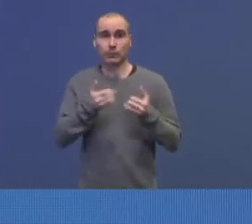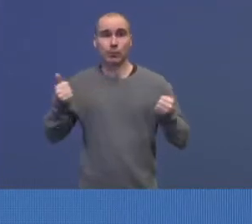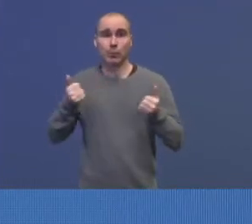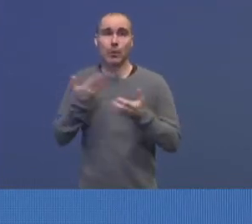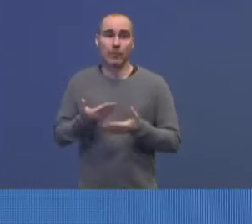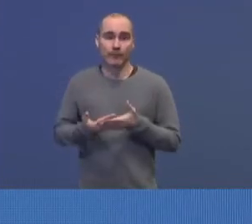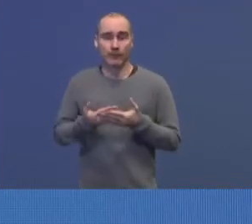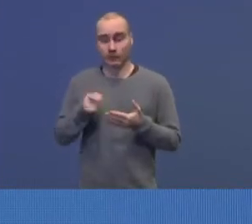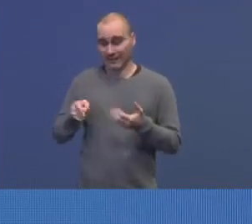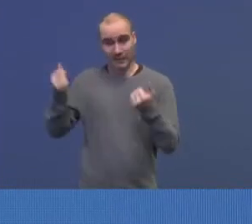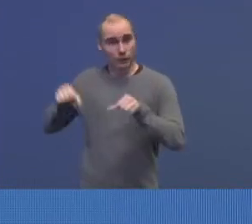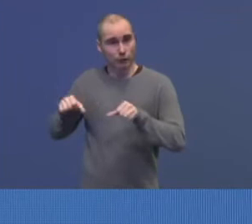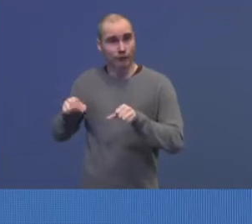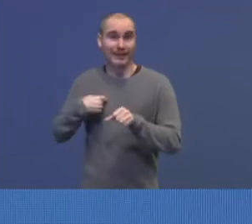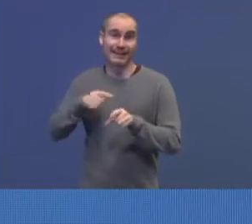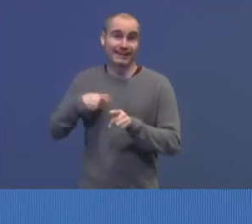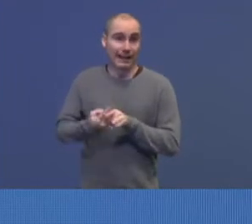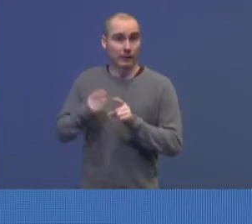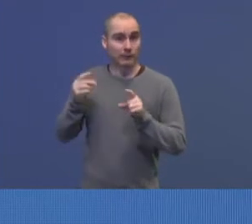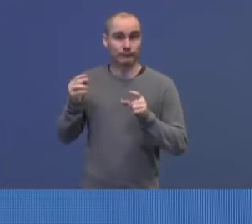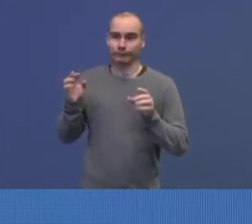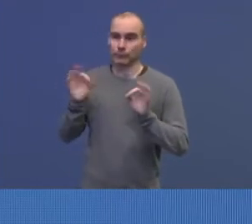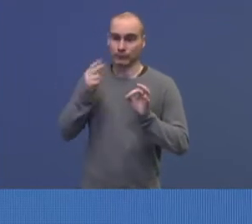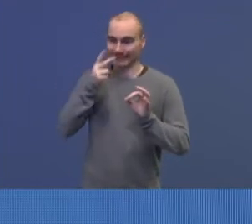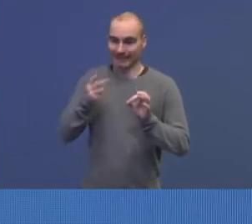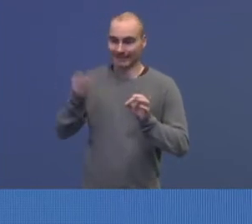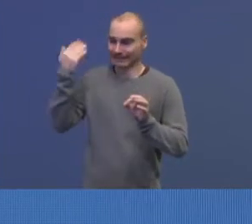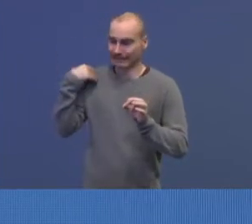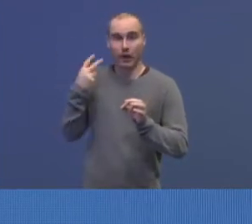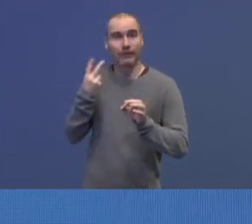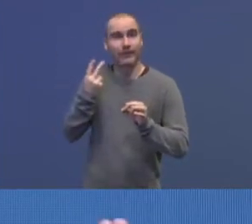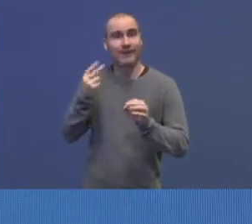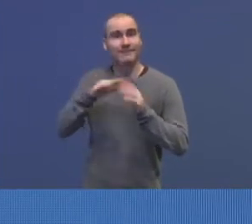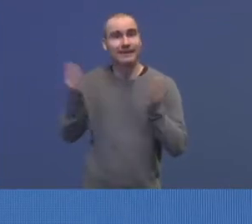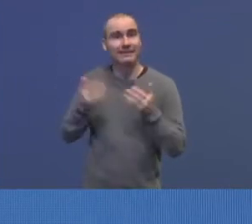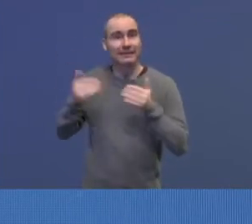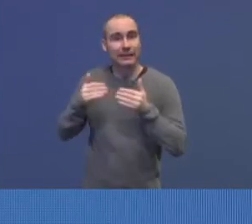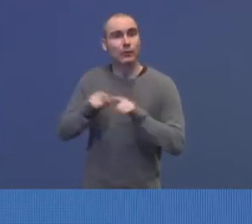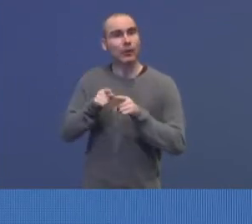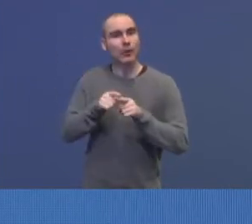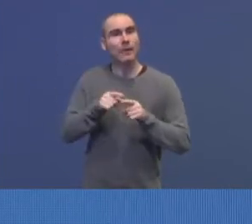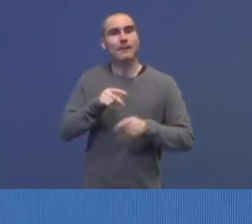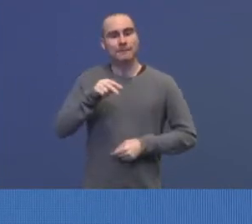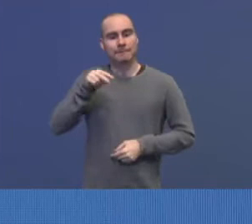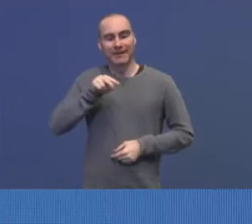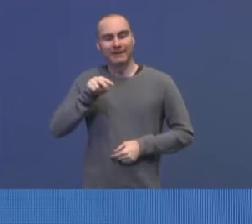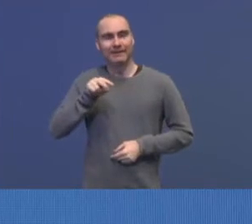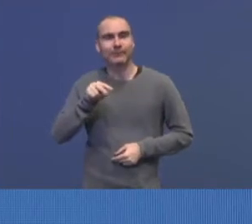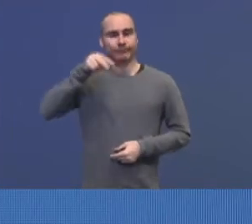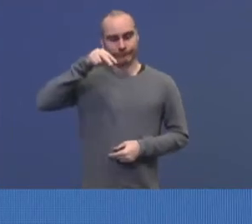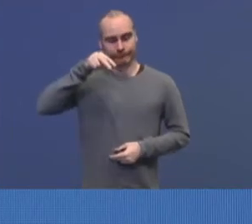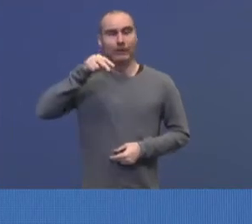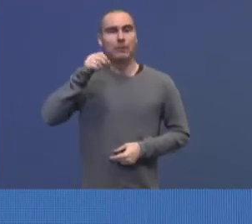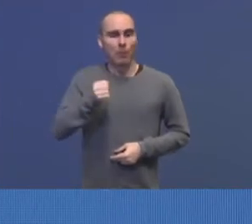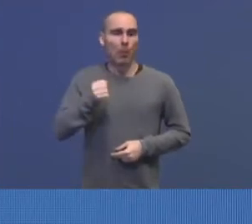katastrofen, som jeg igjen må understreke vi ikke har sett siden 2. verdenskrig, så har vi løftet perspektiv og sagt at vi kan måtte ta imot mange